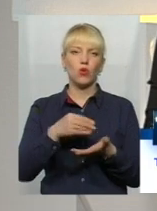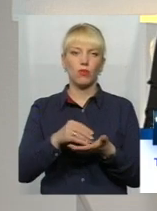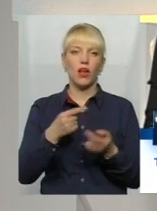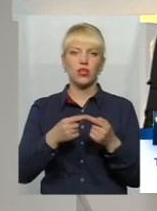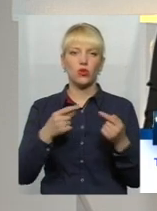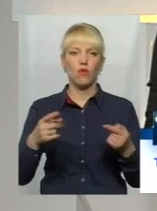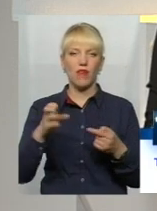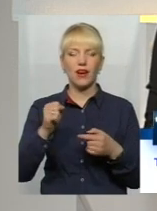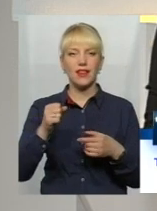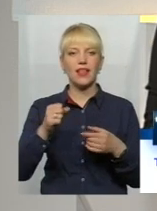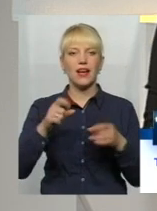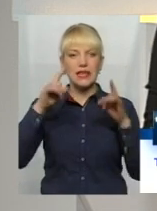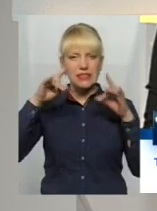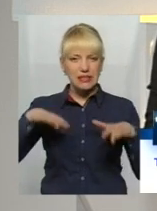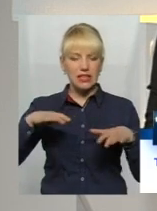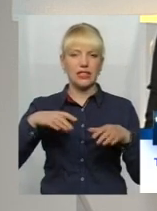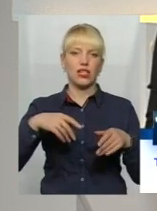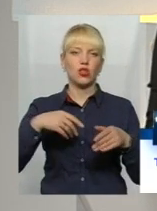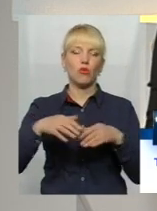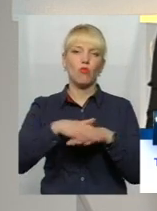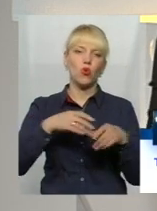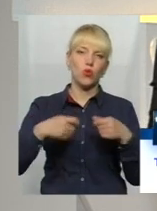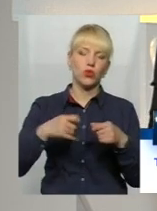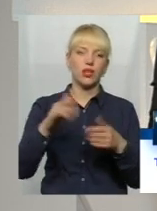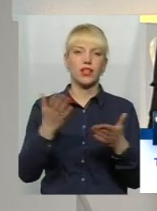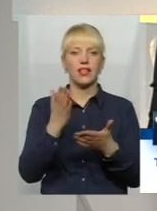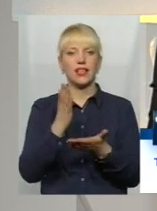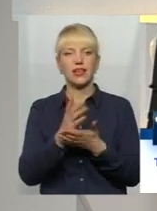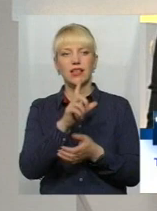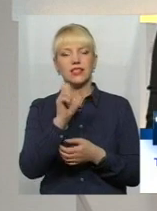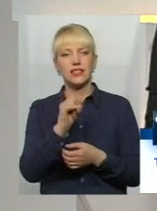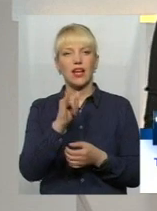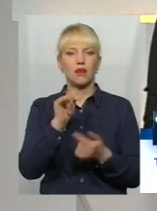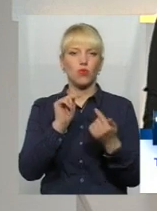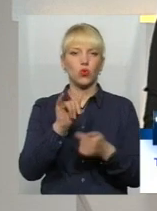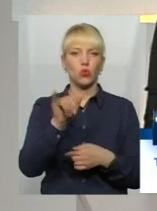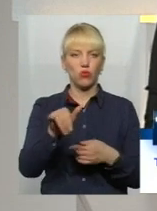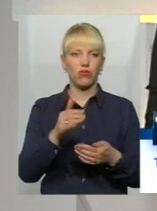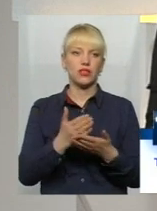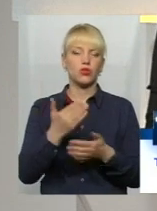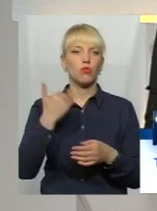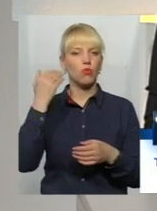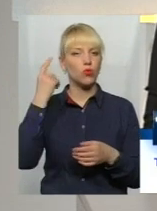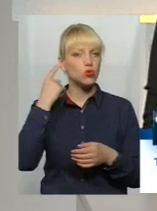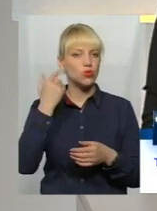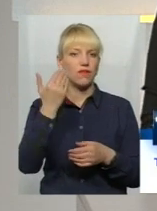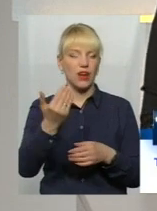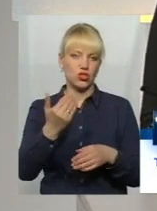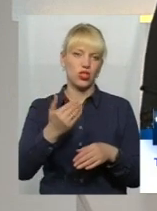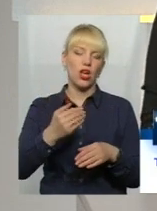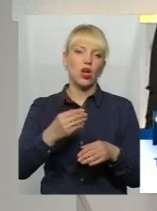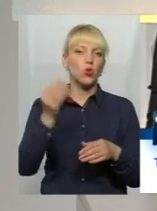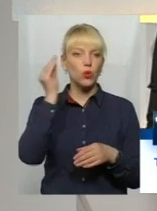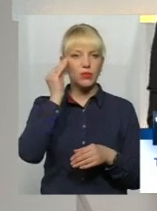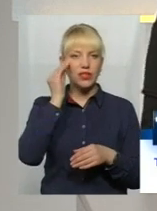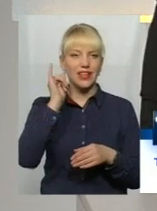на стихійному ринку? Які є за і проти у вас? Хотілося б почути ваші думки і емоції, тому телефонуйте, будемо раді